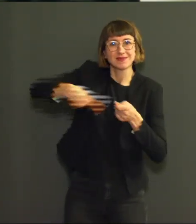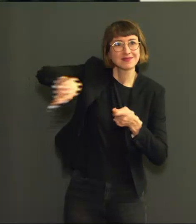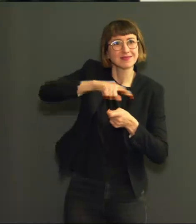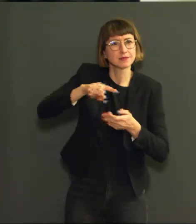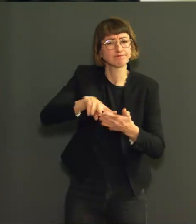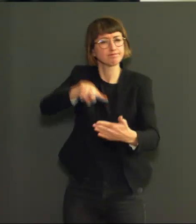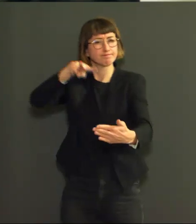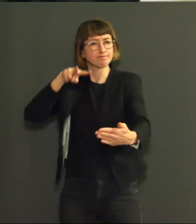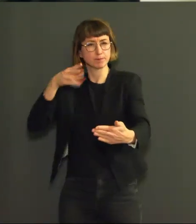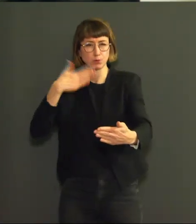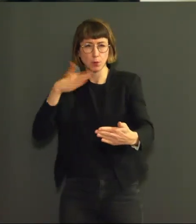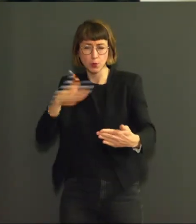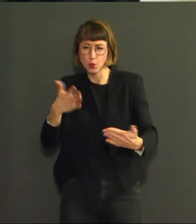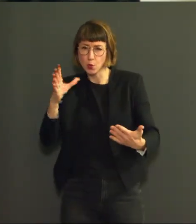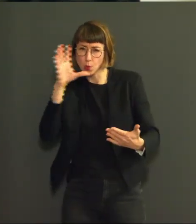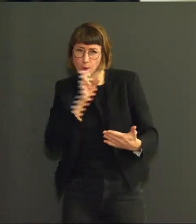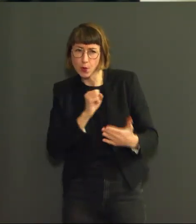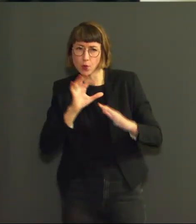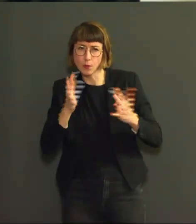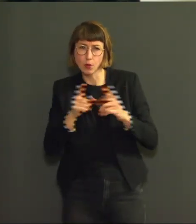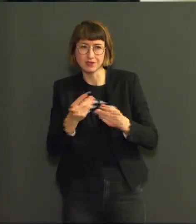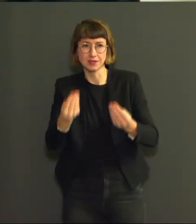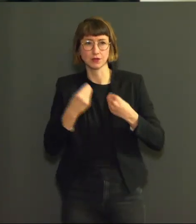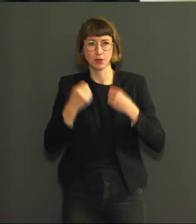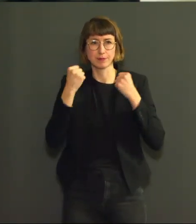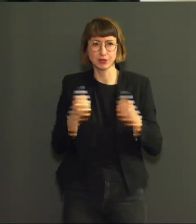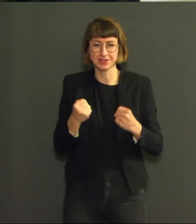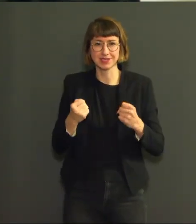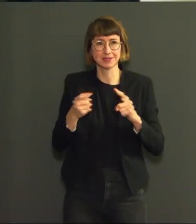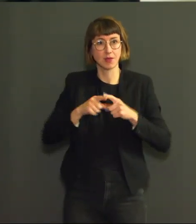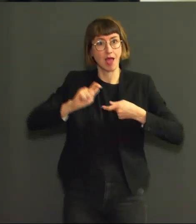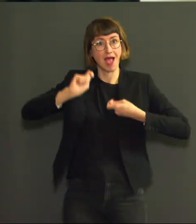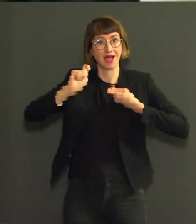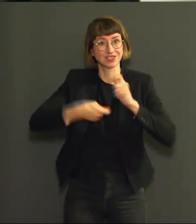qu'aucun système dangereux ou inefficace ne soit vendu.